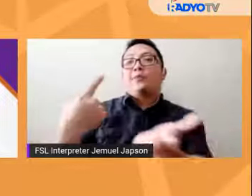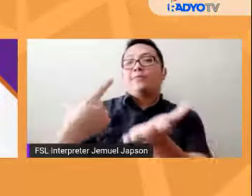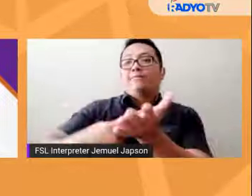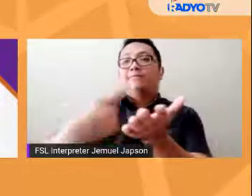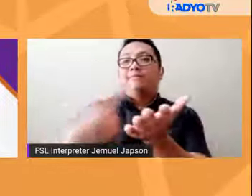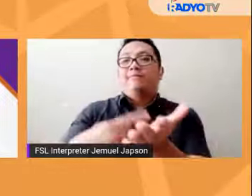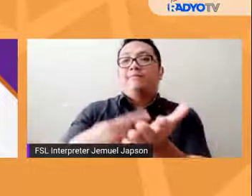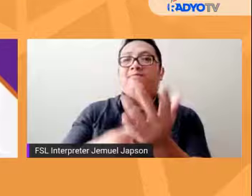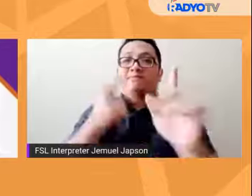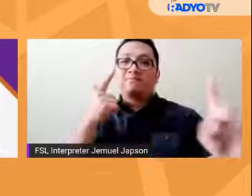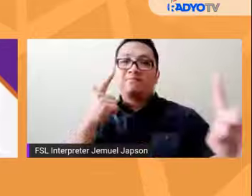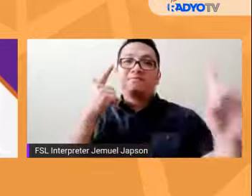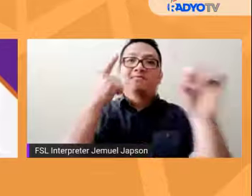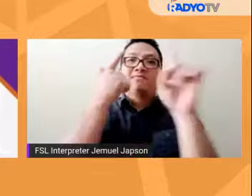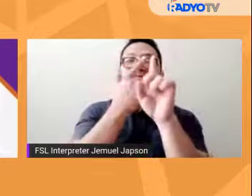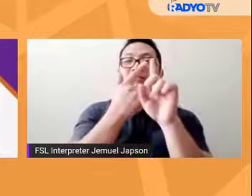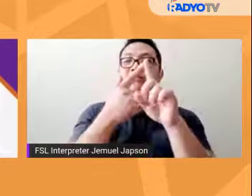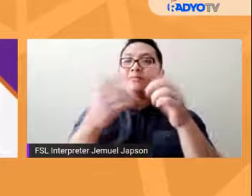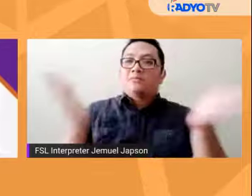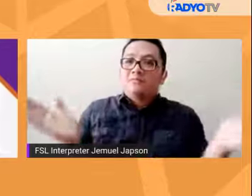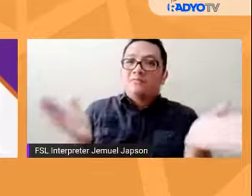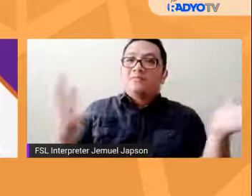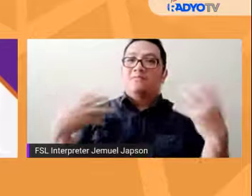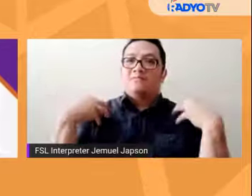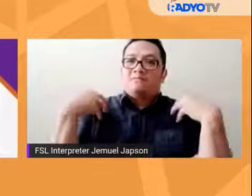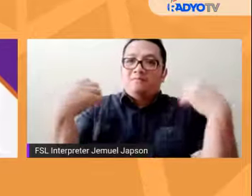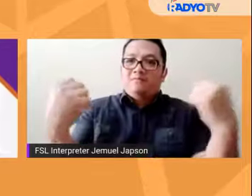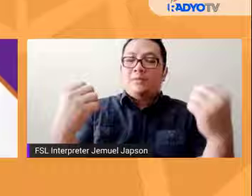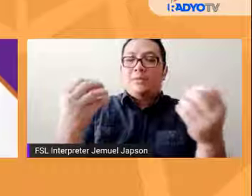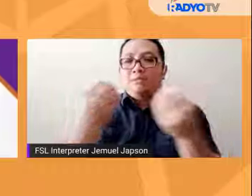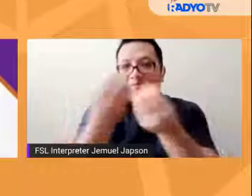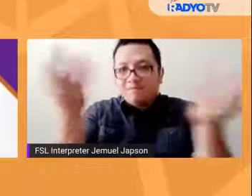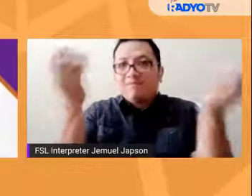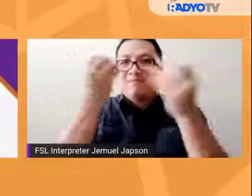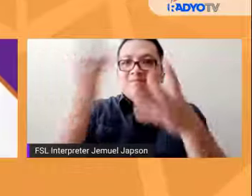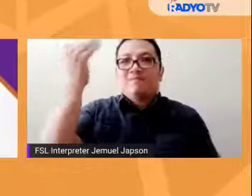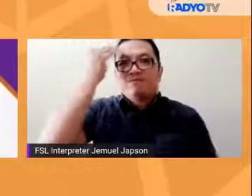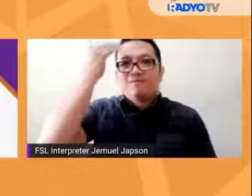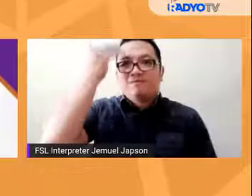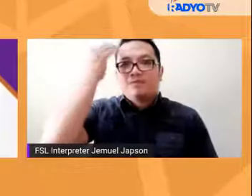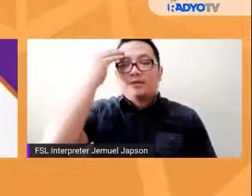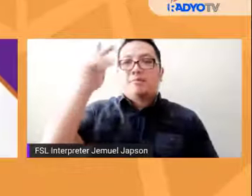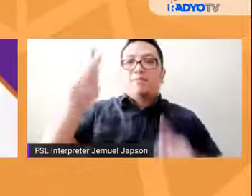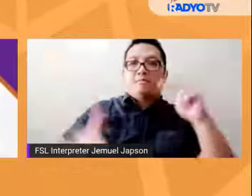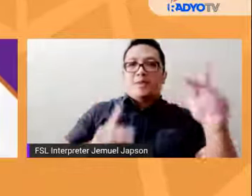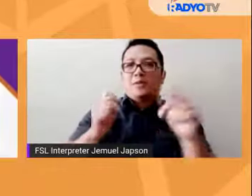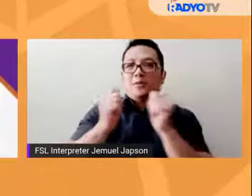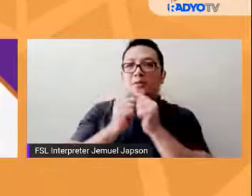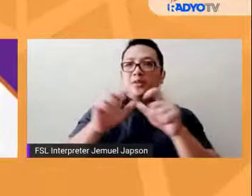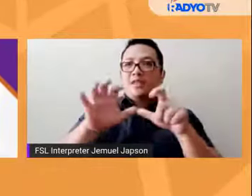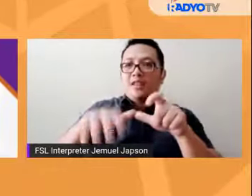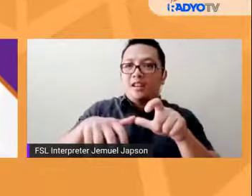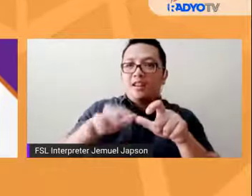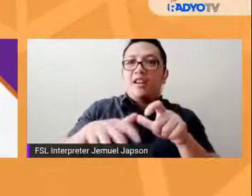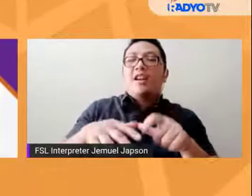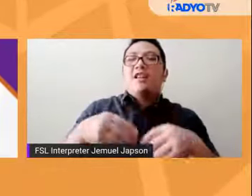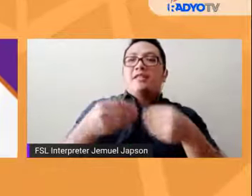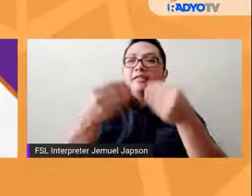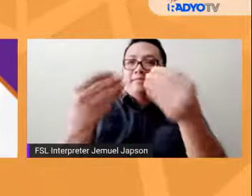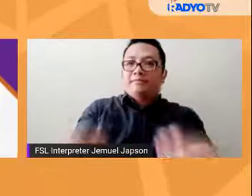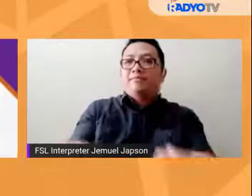layunin na palakasin at mabigyan ng kaalaman ang mga person with disabilities at mabigyan kayo ng